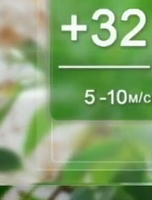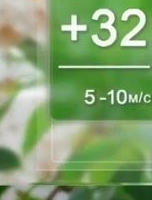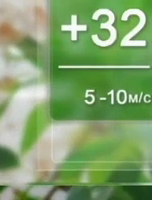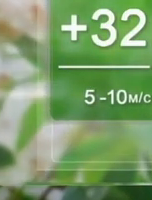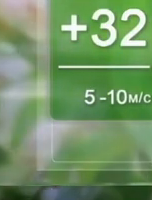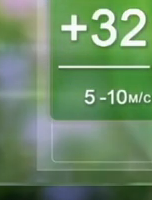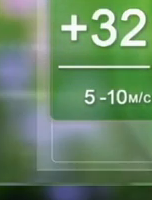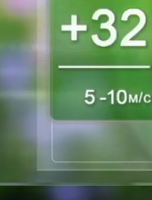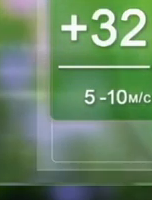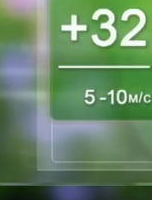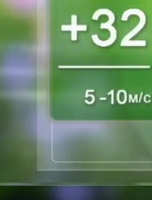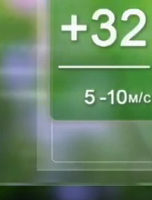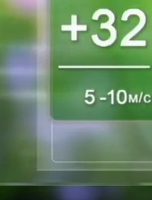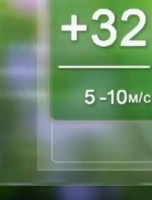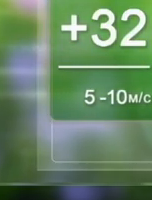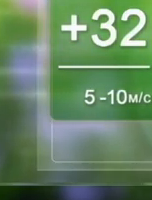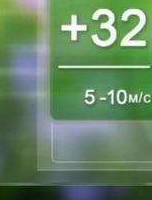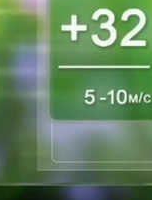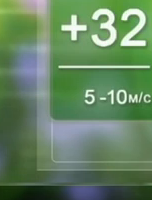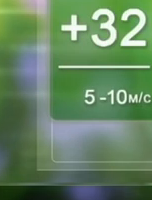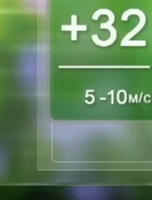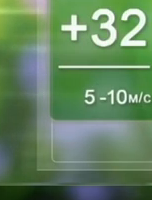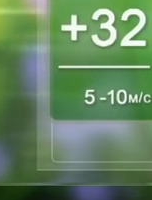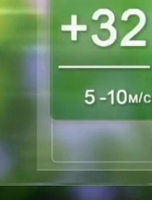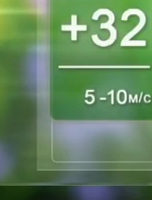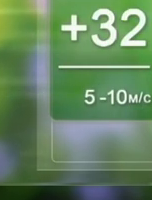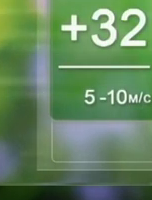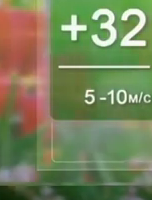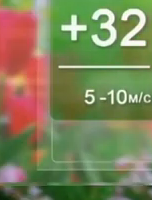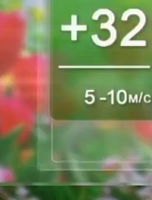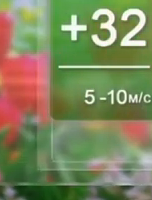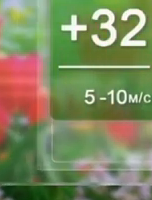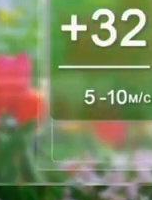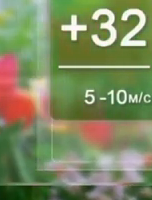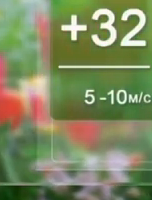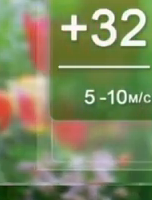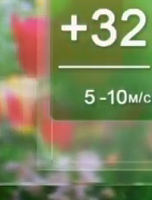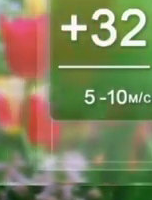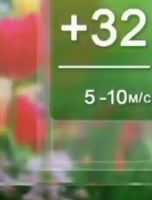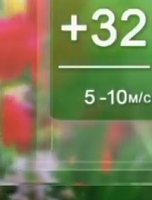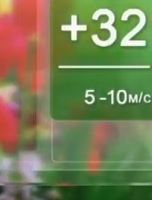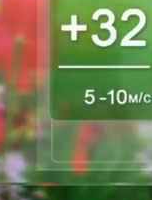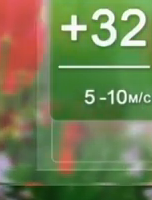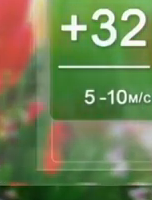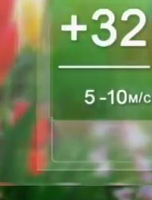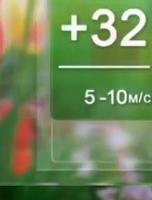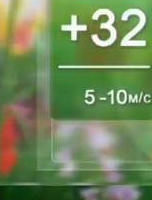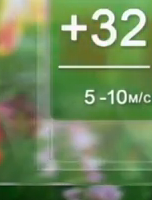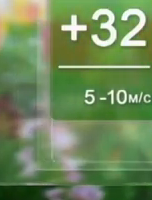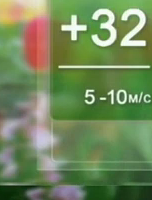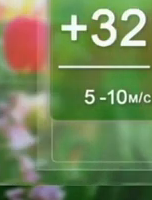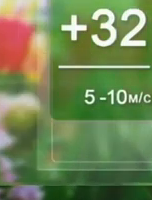-10 метрів за секунду. Температура повітря в області вночі плюс 16, плюс 21, в день 32